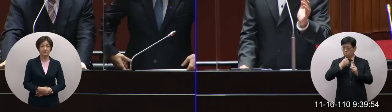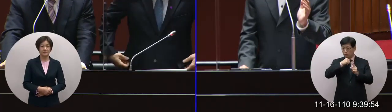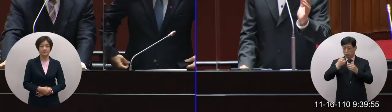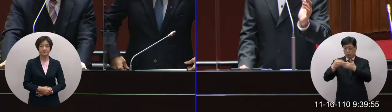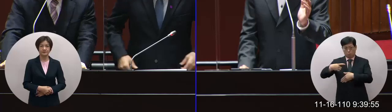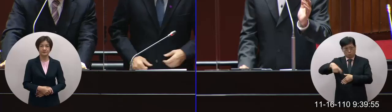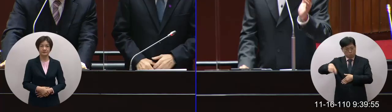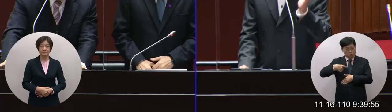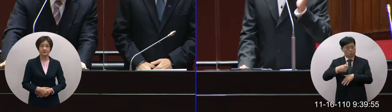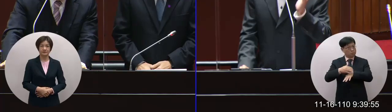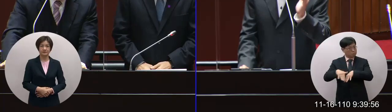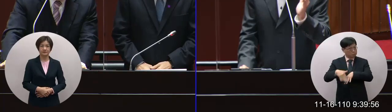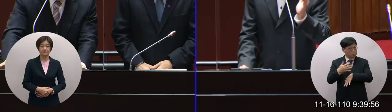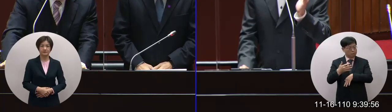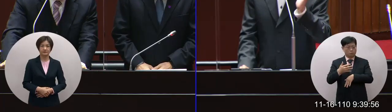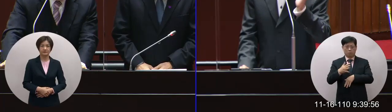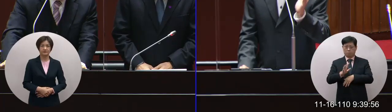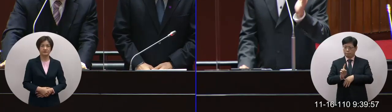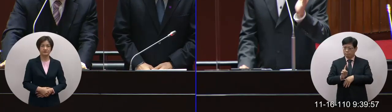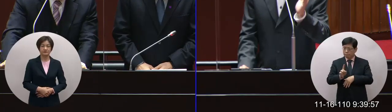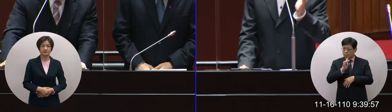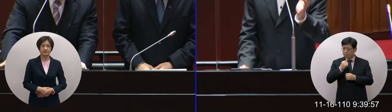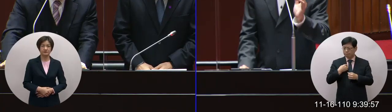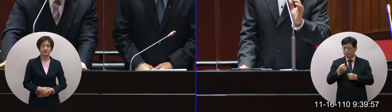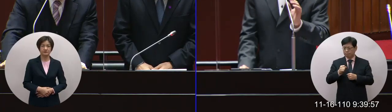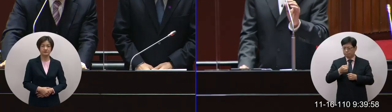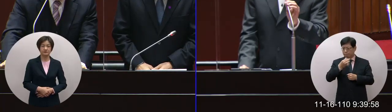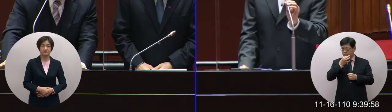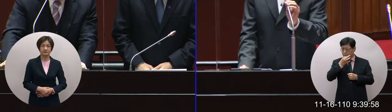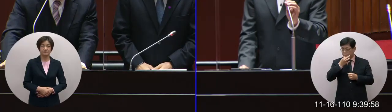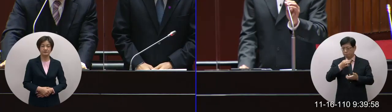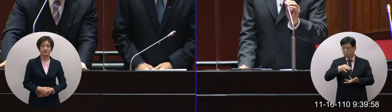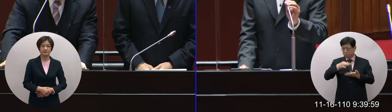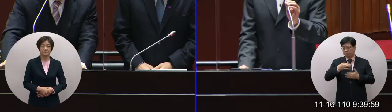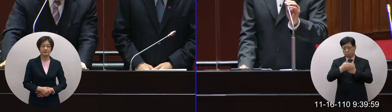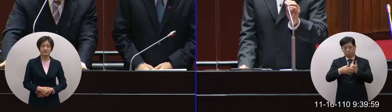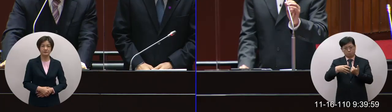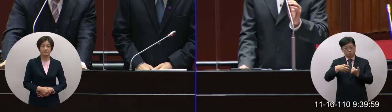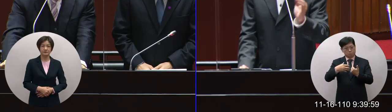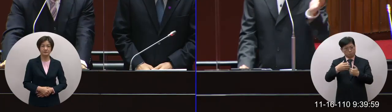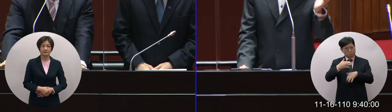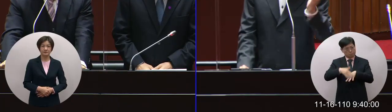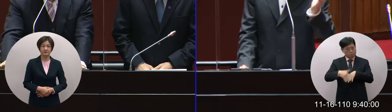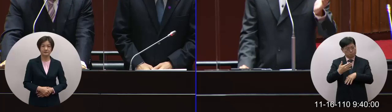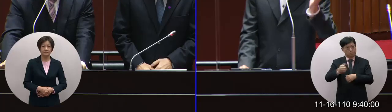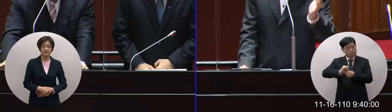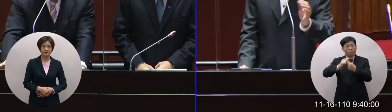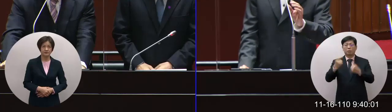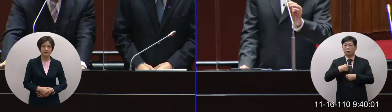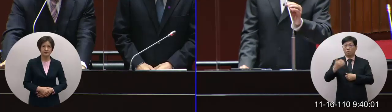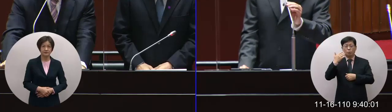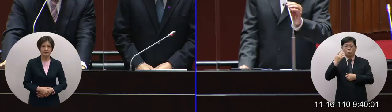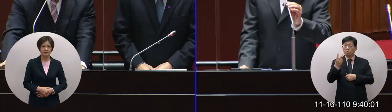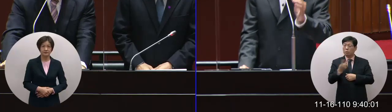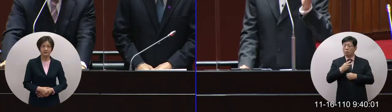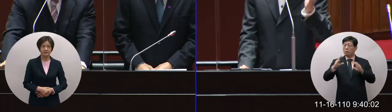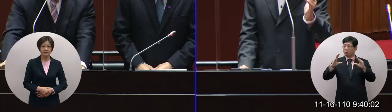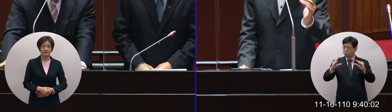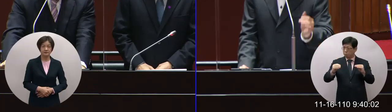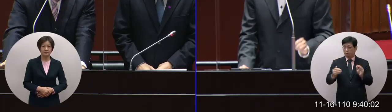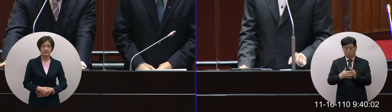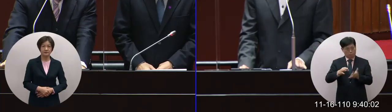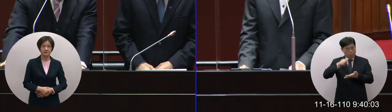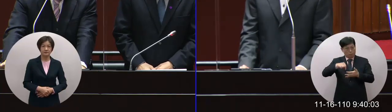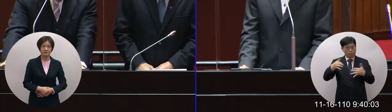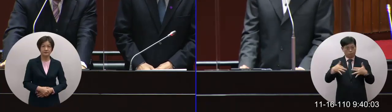台海之間會不會有一些增加安全上的保障比如說兩邊做一個緩衝有沒有